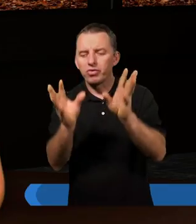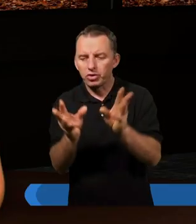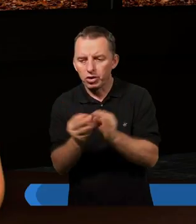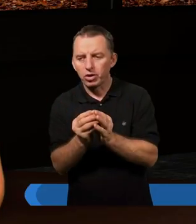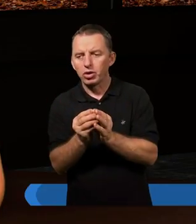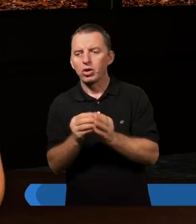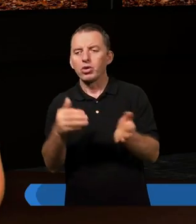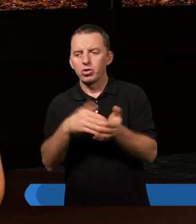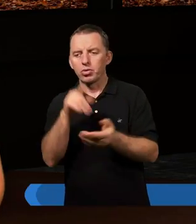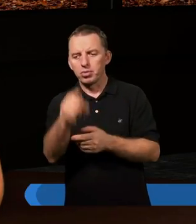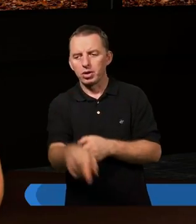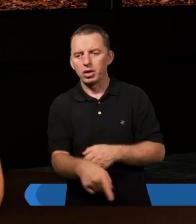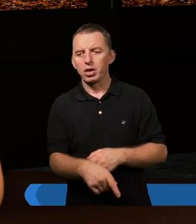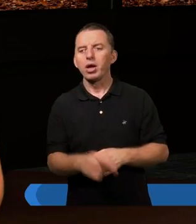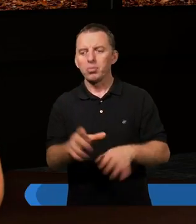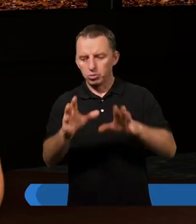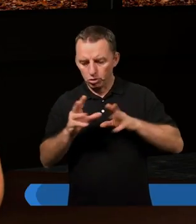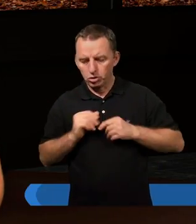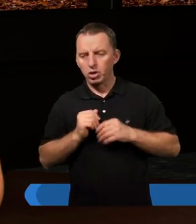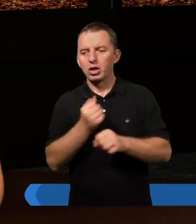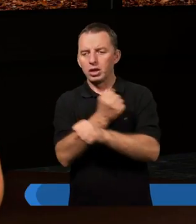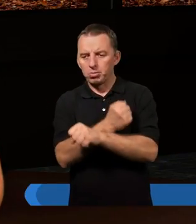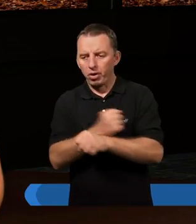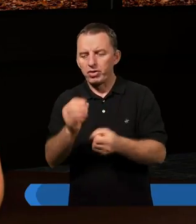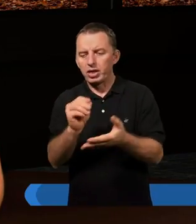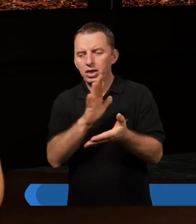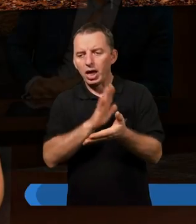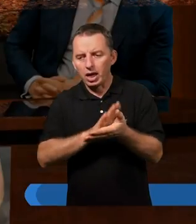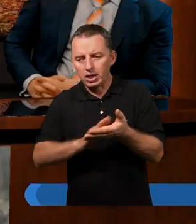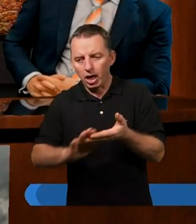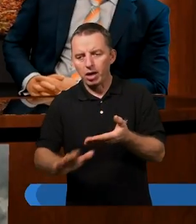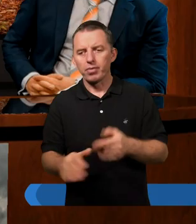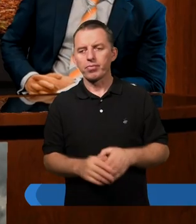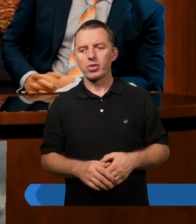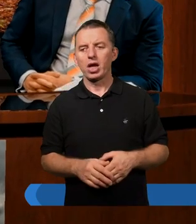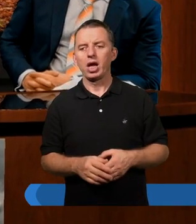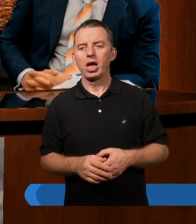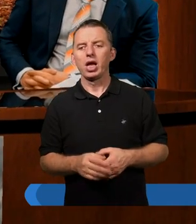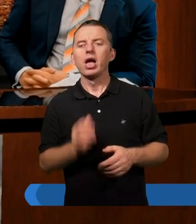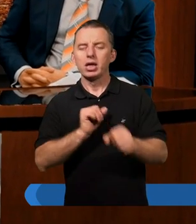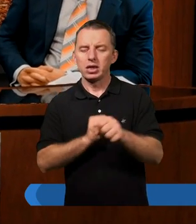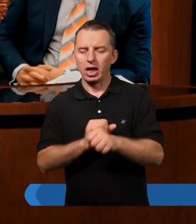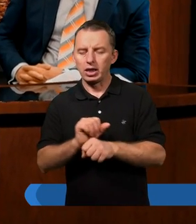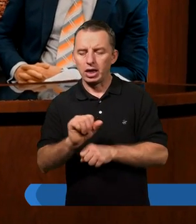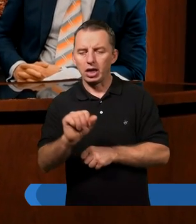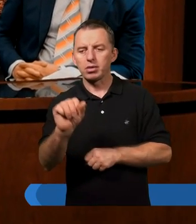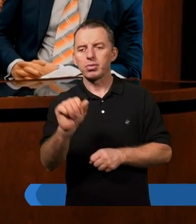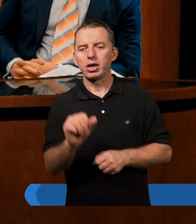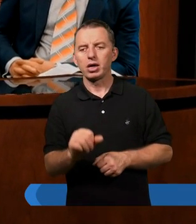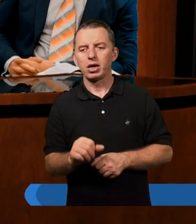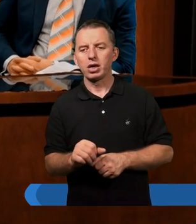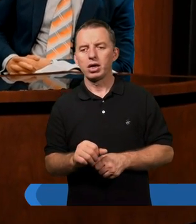do tego trzeba dojść i wtedy się przyjmuje to zbawienie za darmo. Tak, bo my z natury jesteśmy, no,